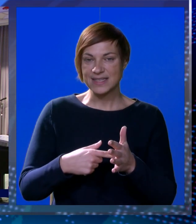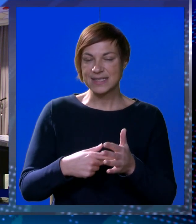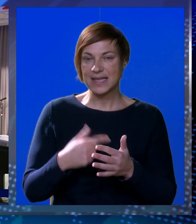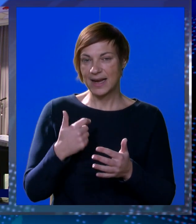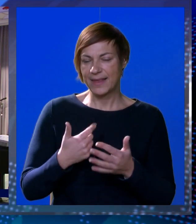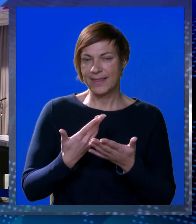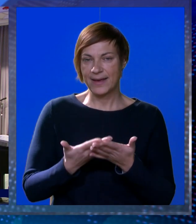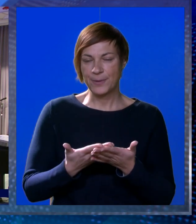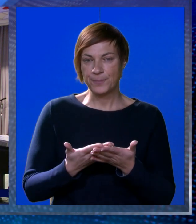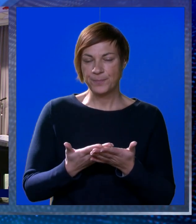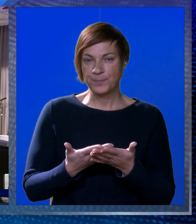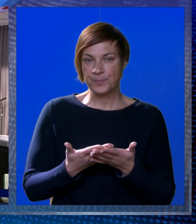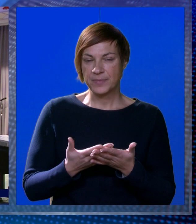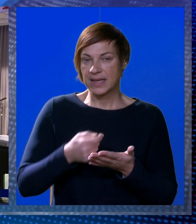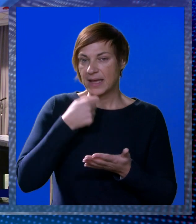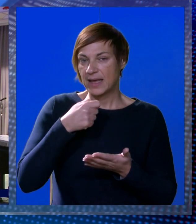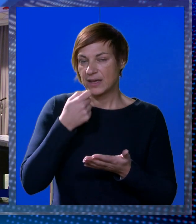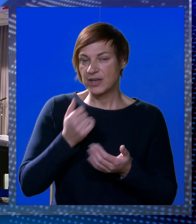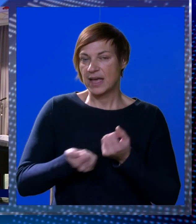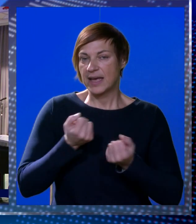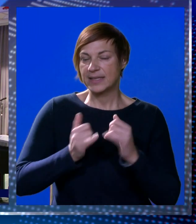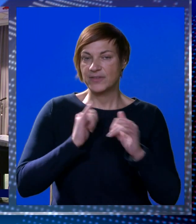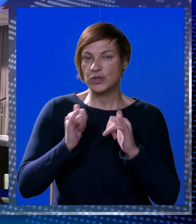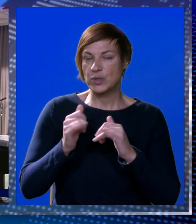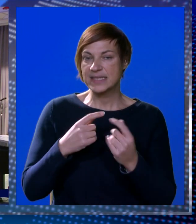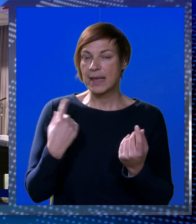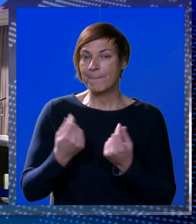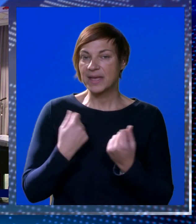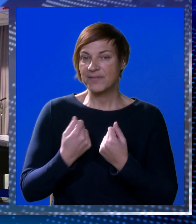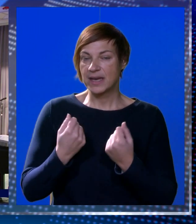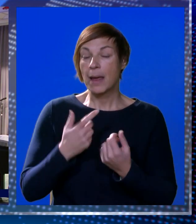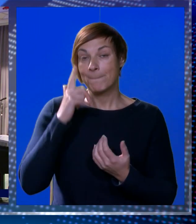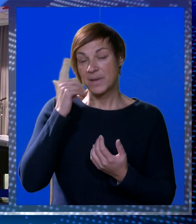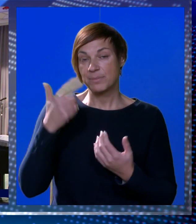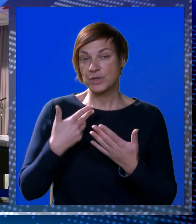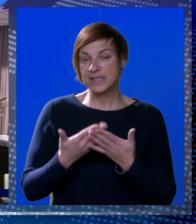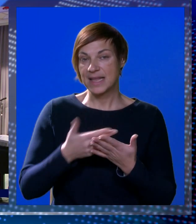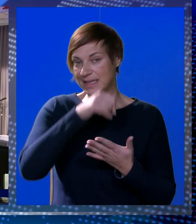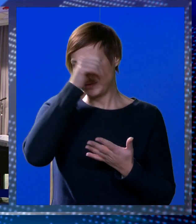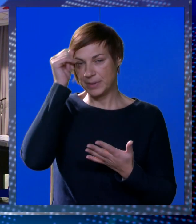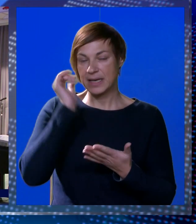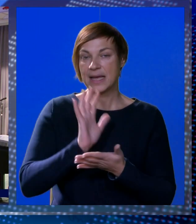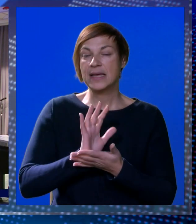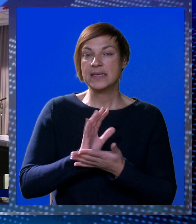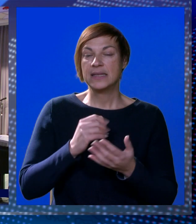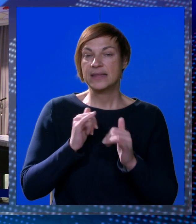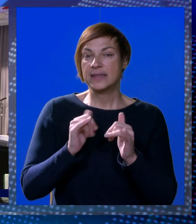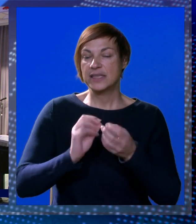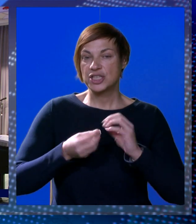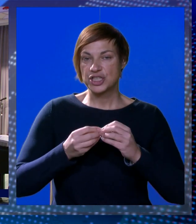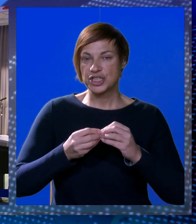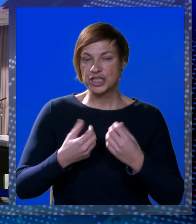da je zapravo enog astronomija, aktivni turizam i manifestacije vrlo prepoznatljive brende na stranim